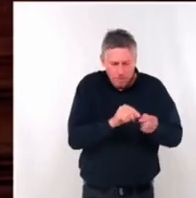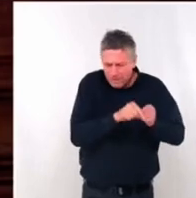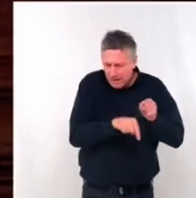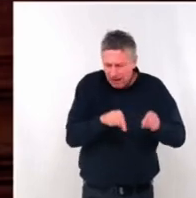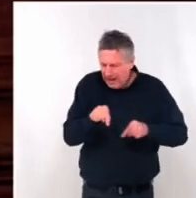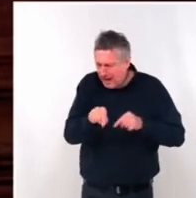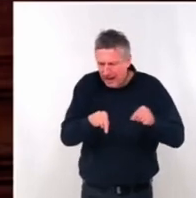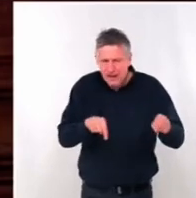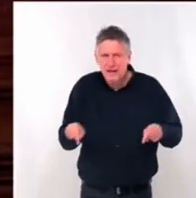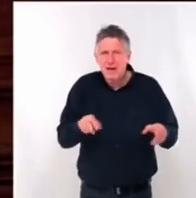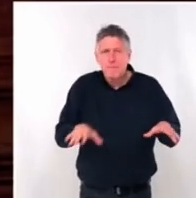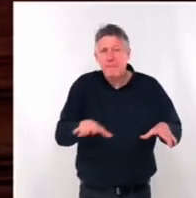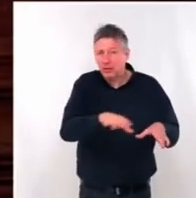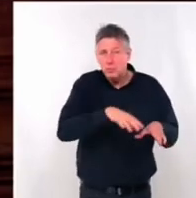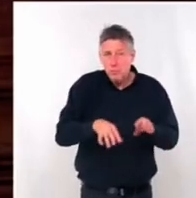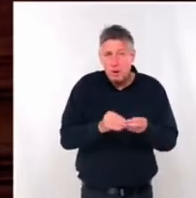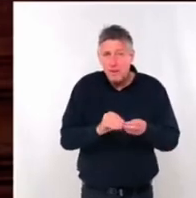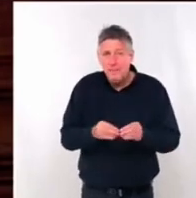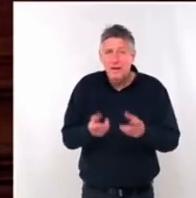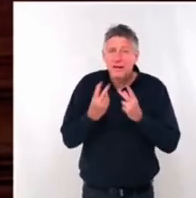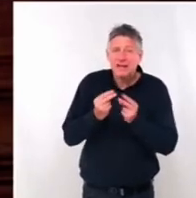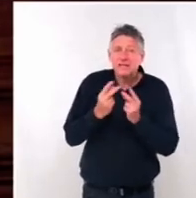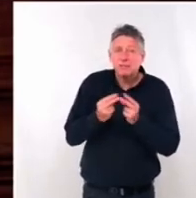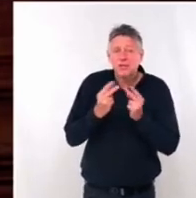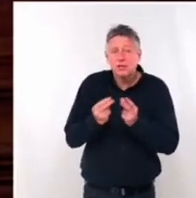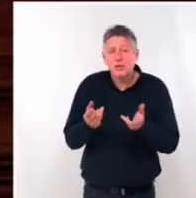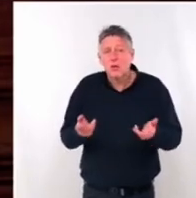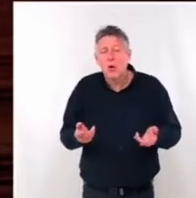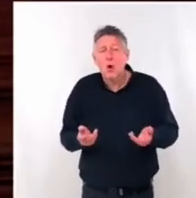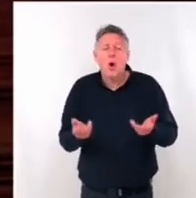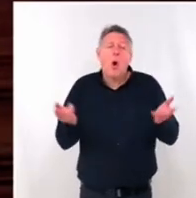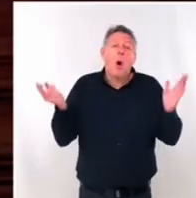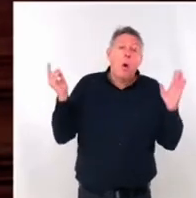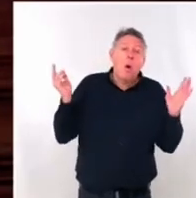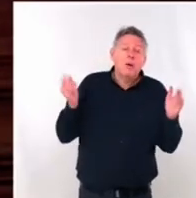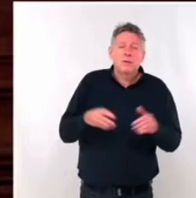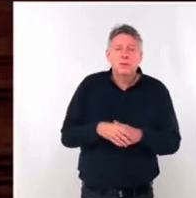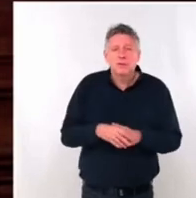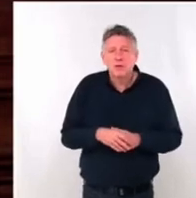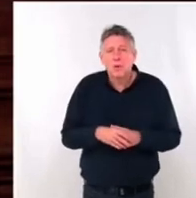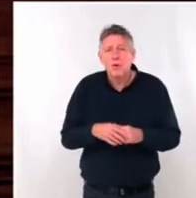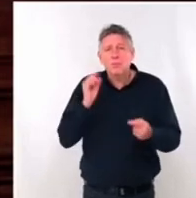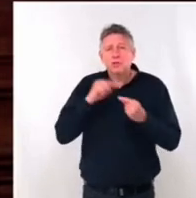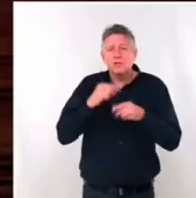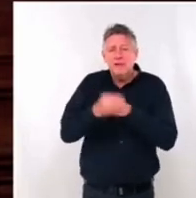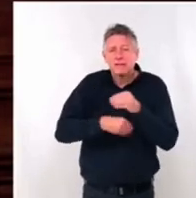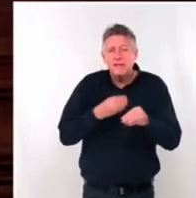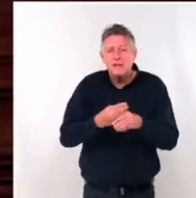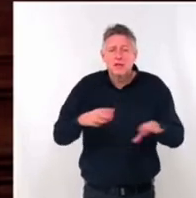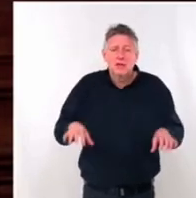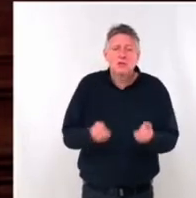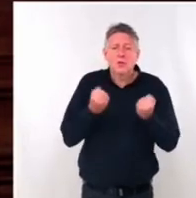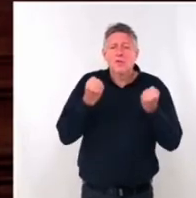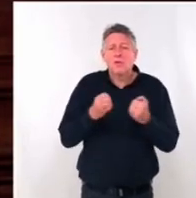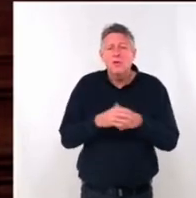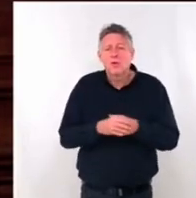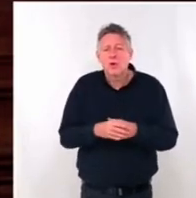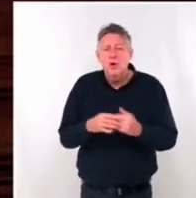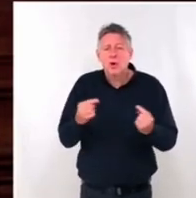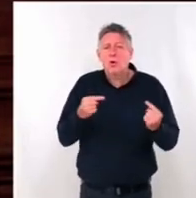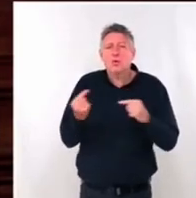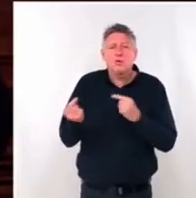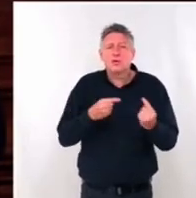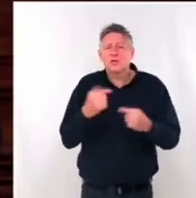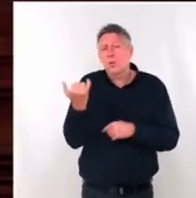Partout, c'est le même schéma, on explique, peu ou prou, que comme il s'agit de sauver la planète, eh bien, la concertation n'est pas